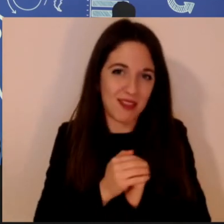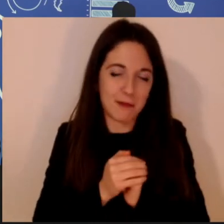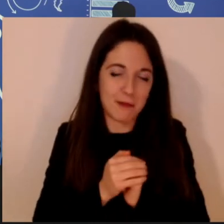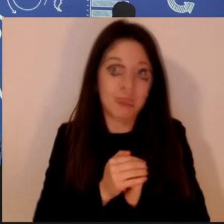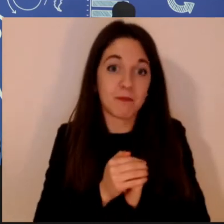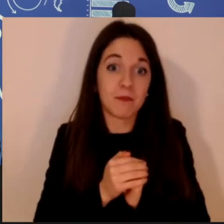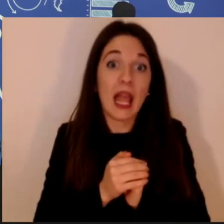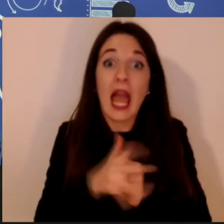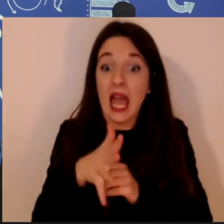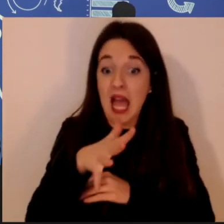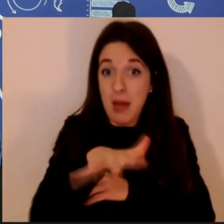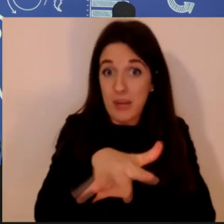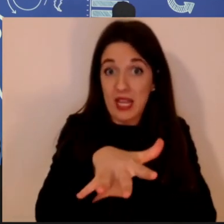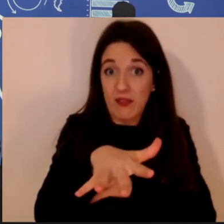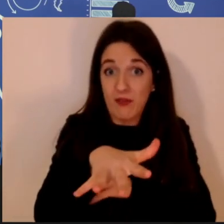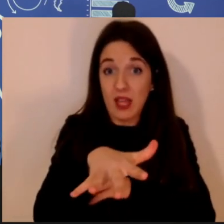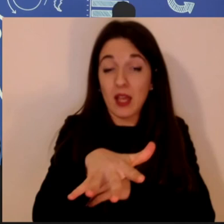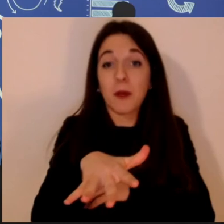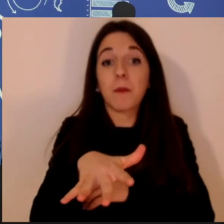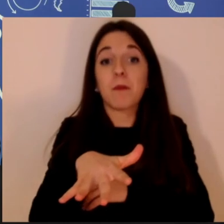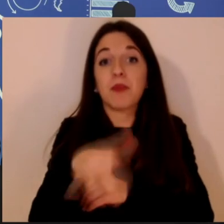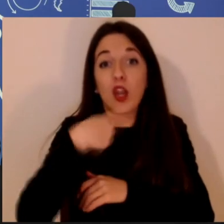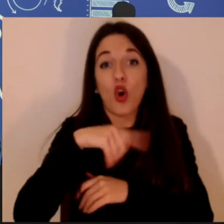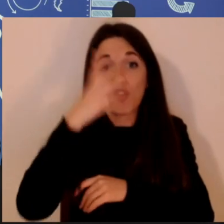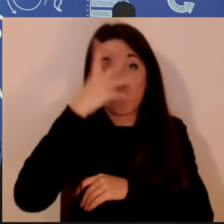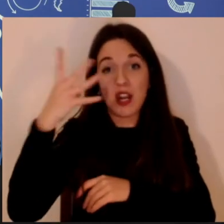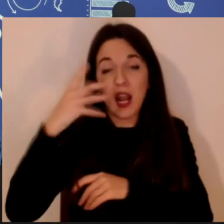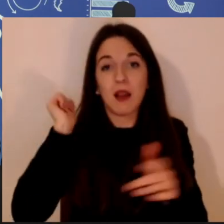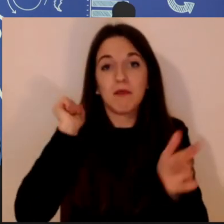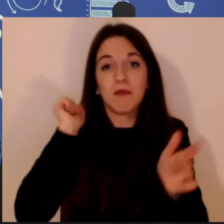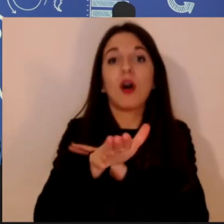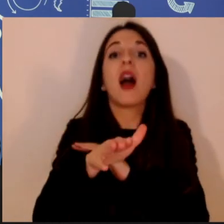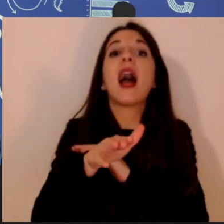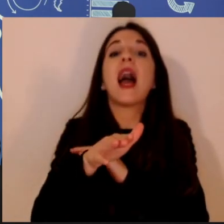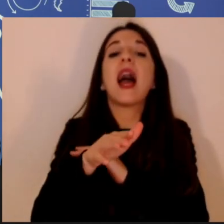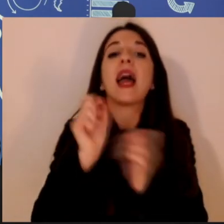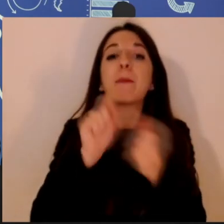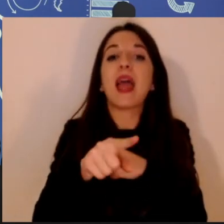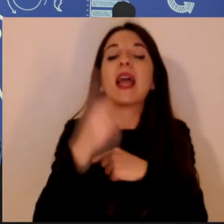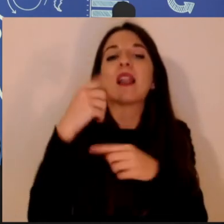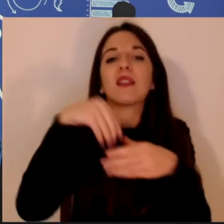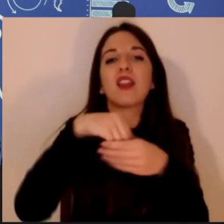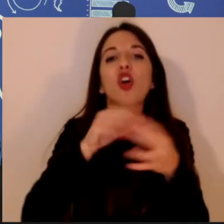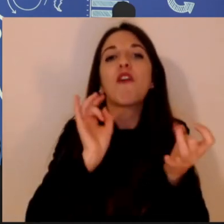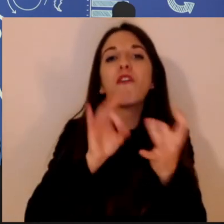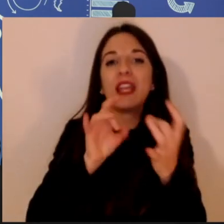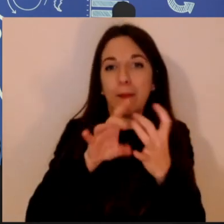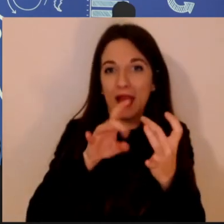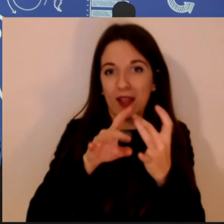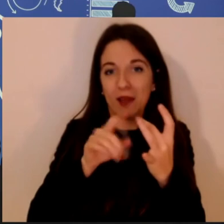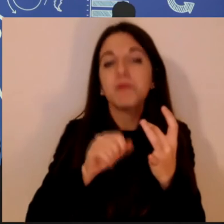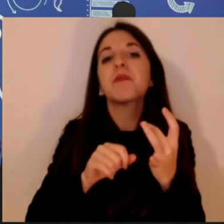anche da parte appunto di Generali Stessa Italia un'email con un feedback, come ricordava Gianluca Perin, molto importante per